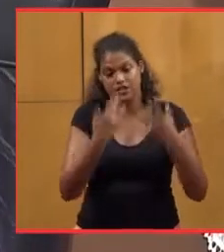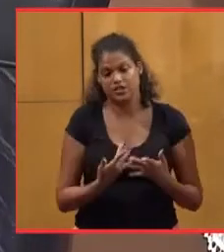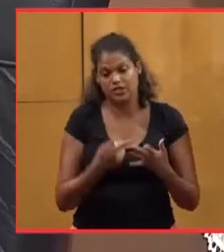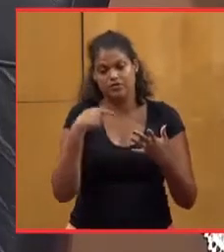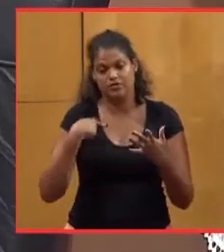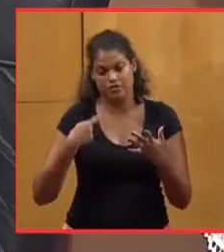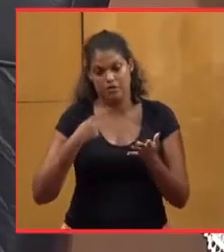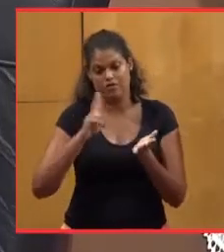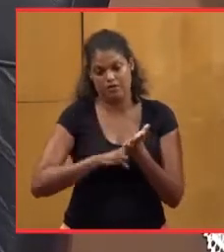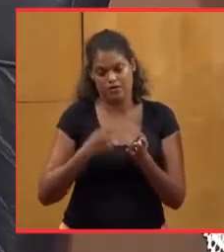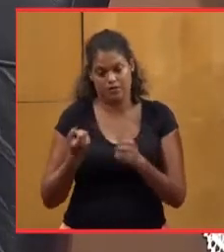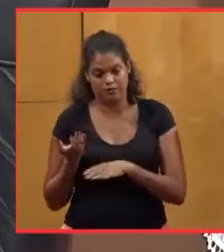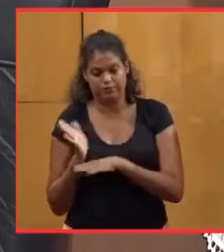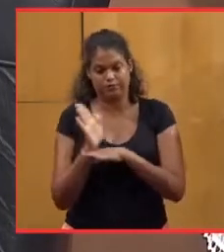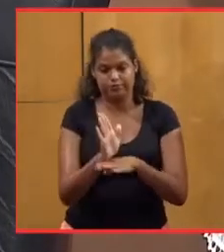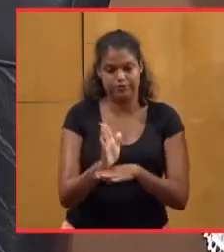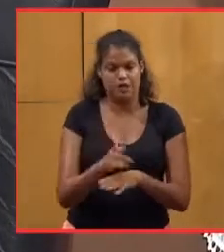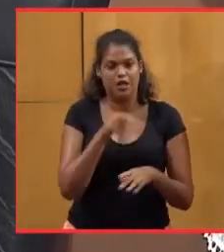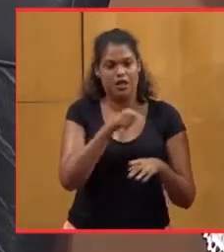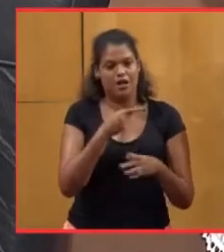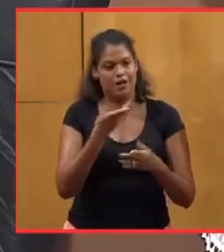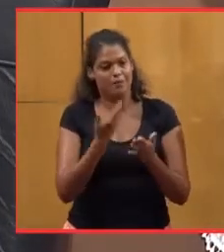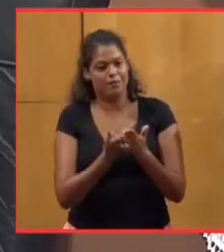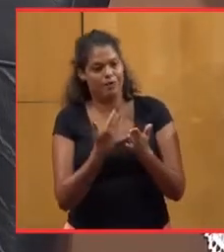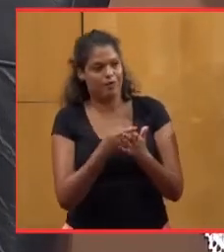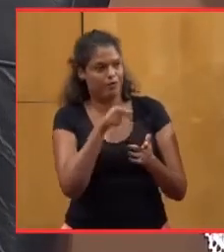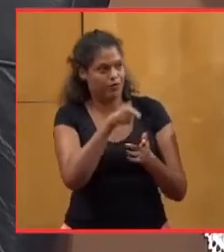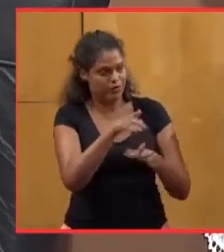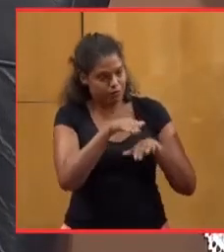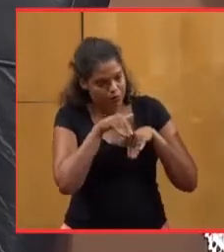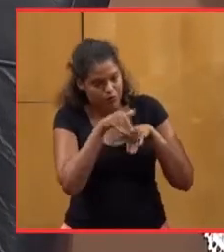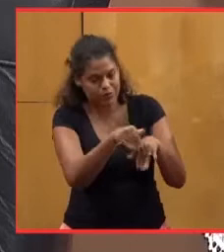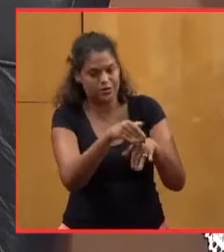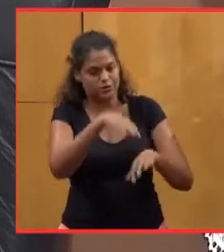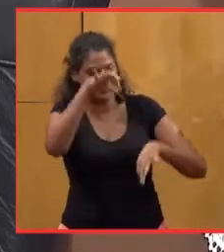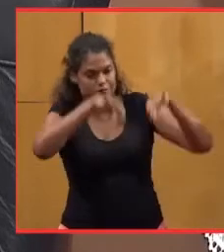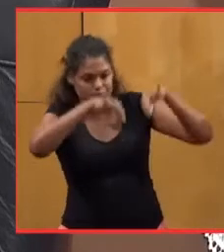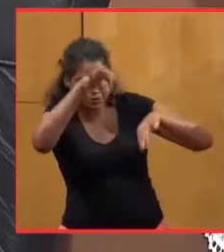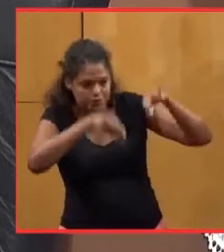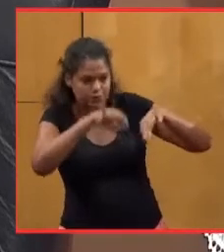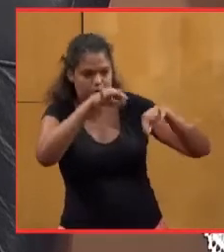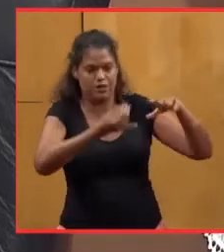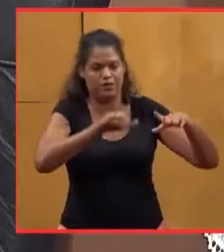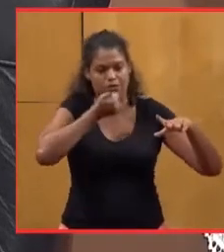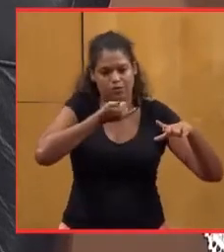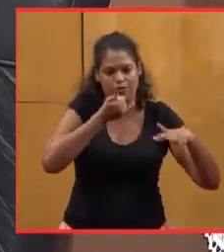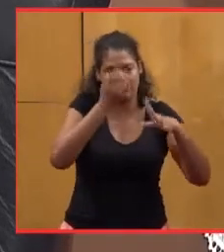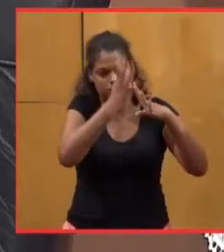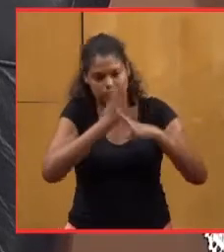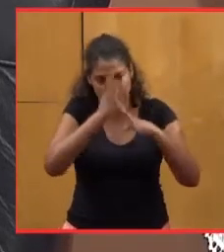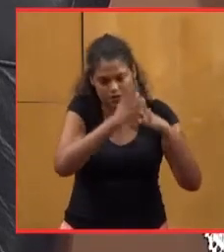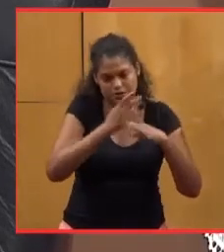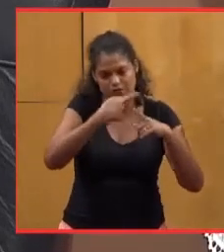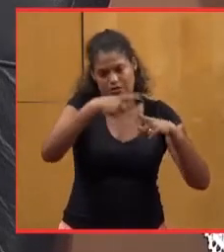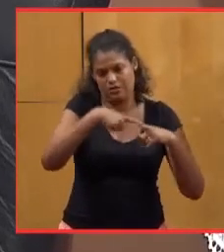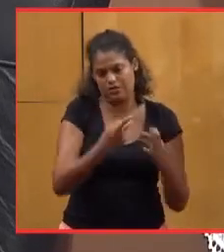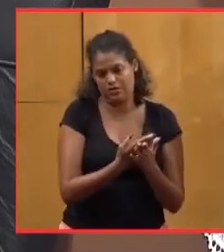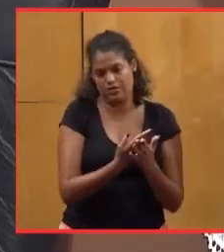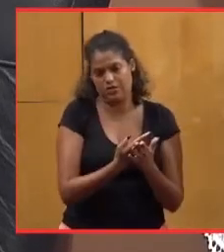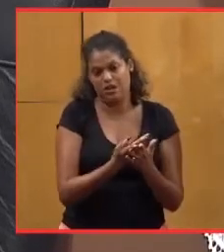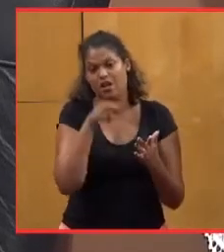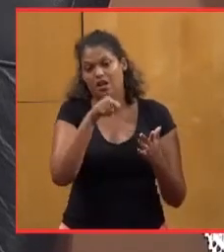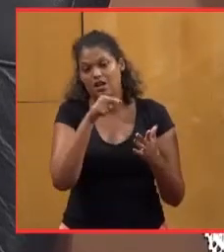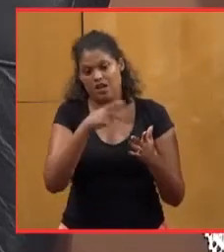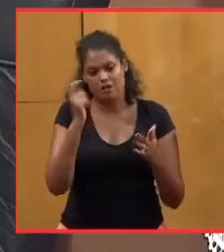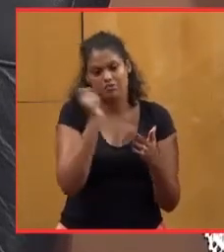présenter prouve que vous persistez à vouloir manipuler, aveugler, tromper, cacher et finalement, au fond,